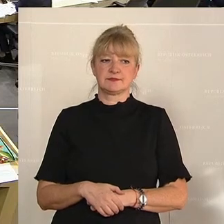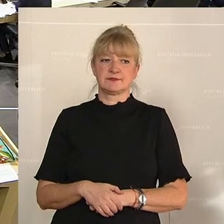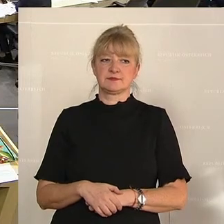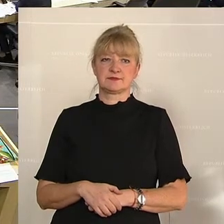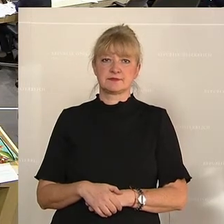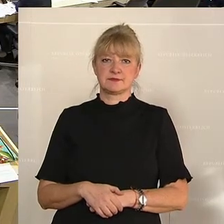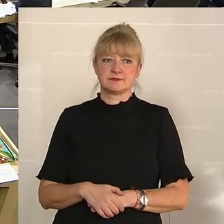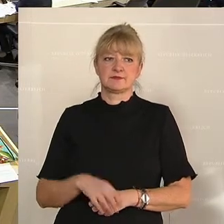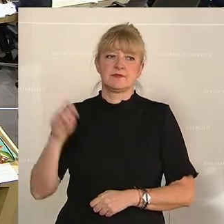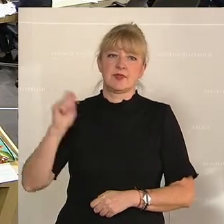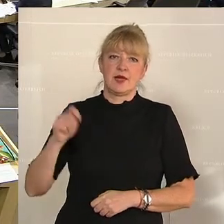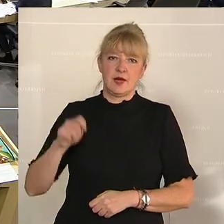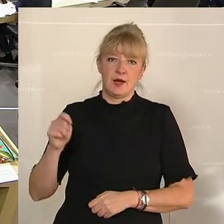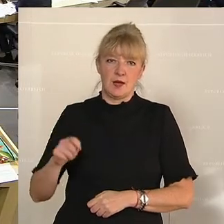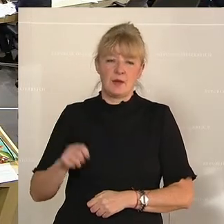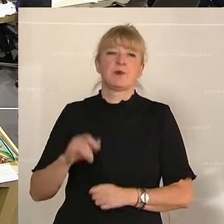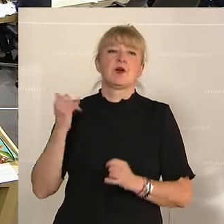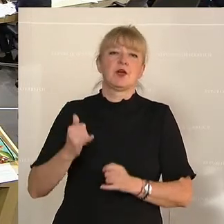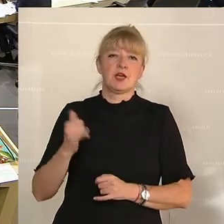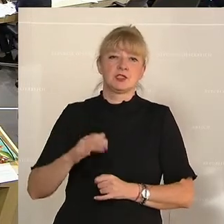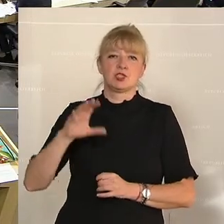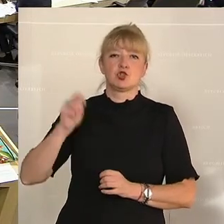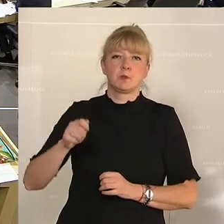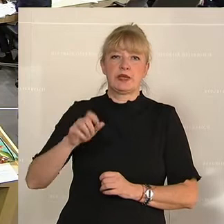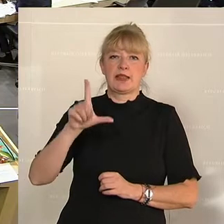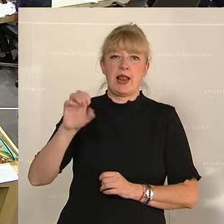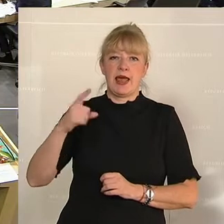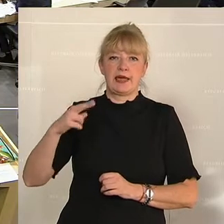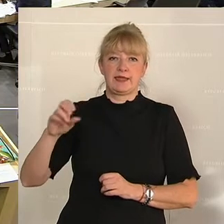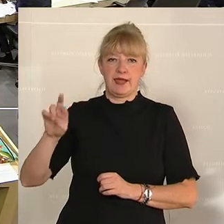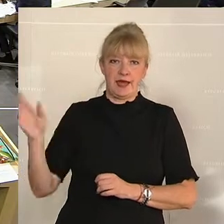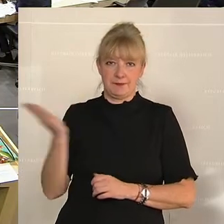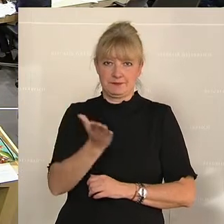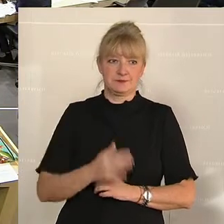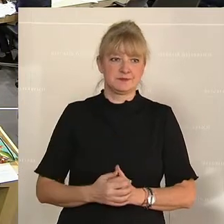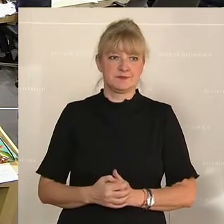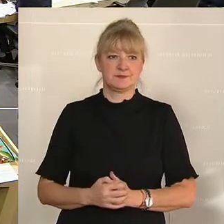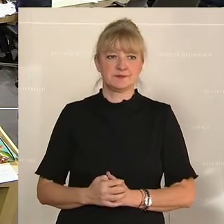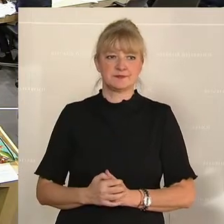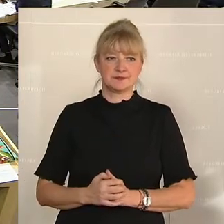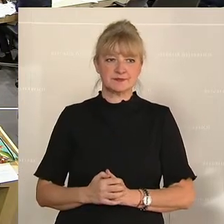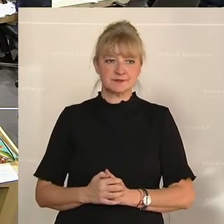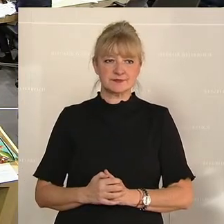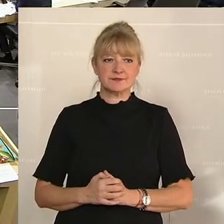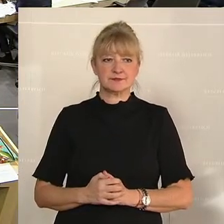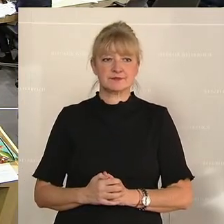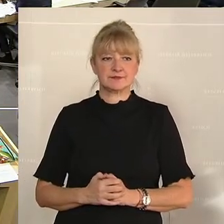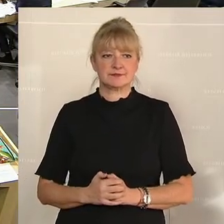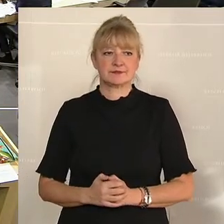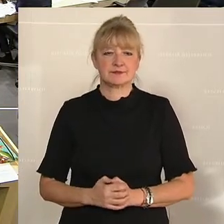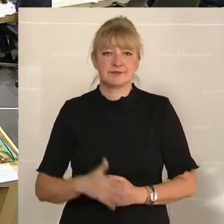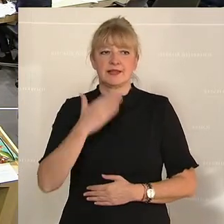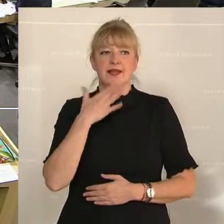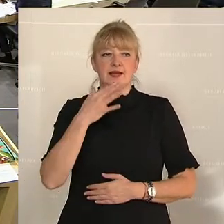Herr Abgeordneter Peter Schmid-Lechner, bitte. Peter Schmid-Lechner, Bauer in der Buggelnwelt, FPÖ